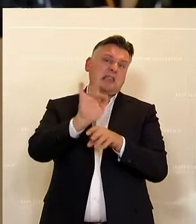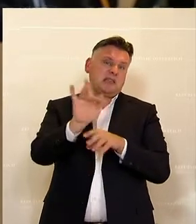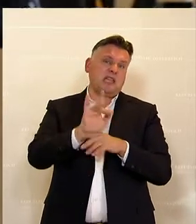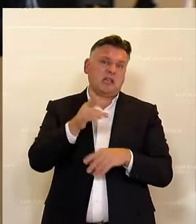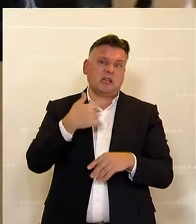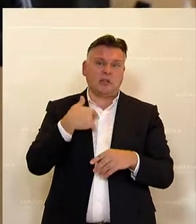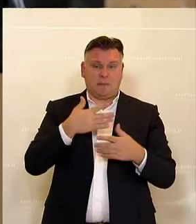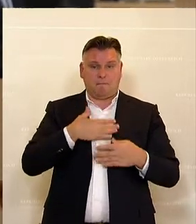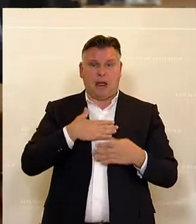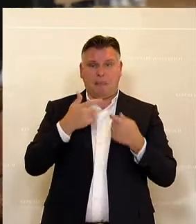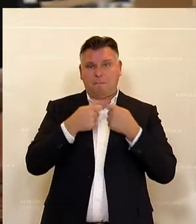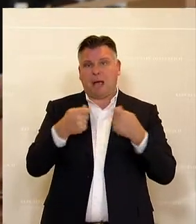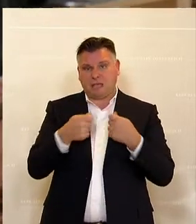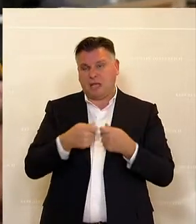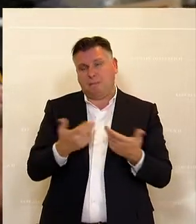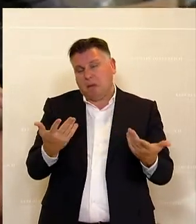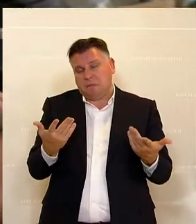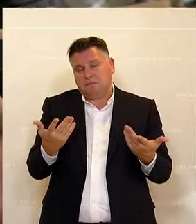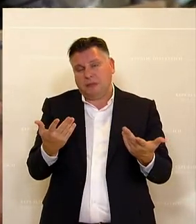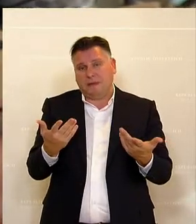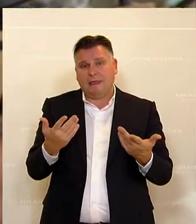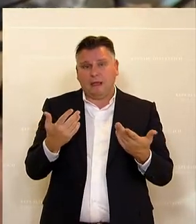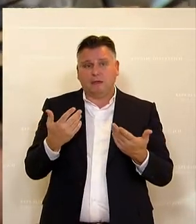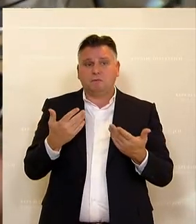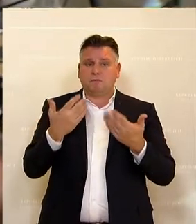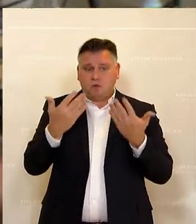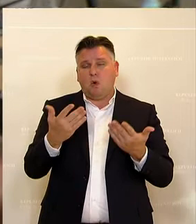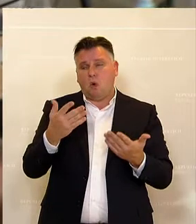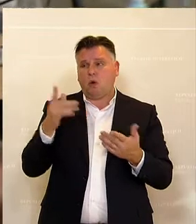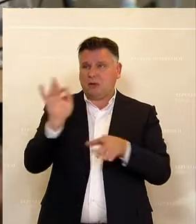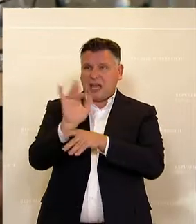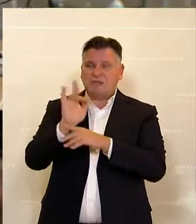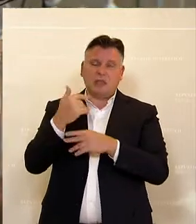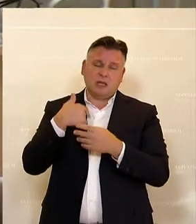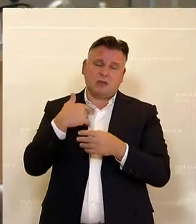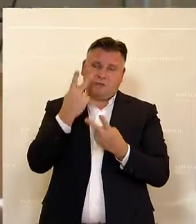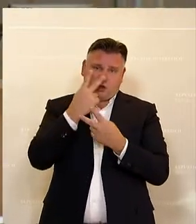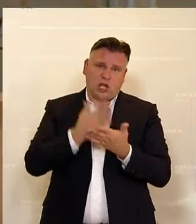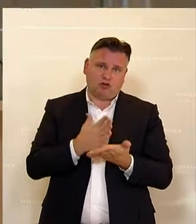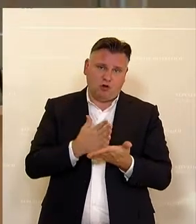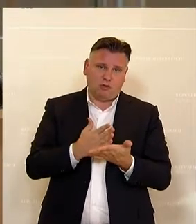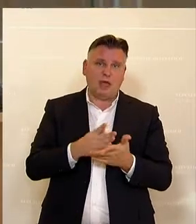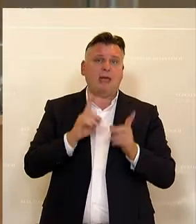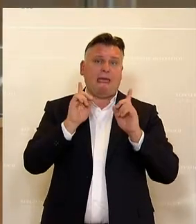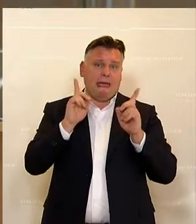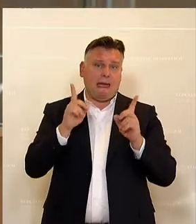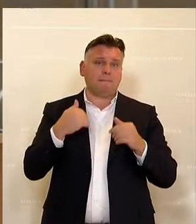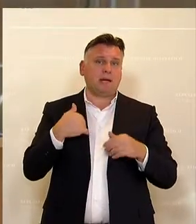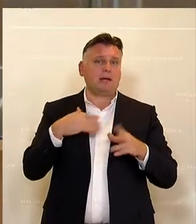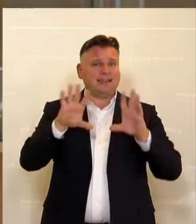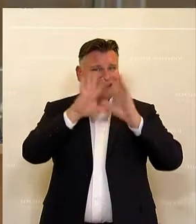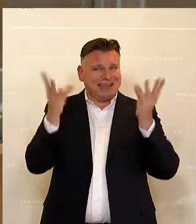gegeben hat und immer wieder gibt, das ist klar, das müssen wir auch aufnehmen, können wir trotzdem, glaube ich, schon eine